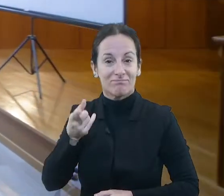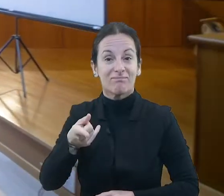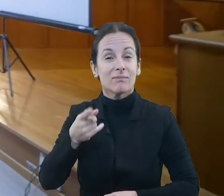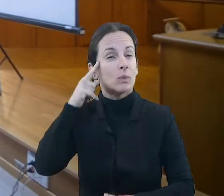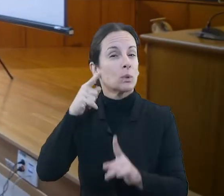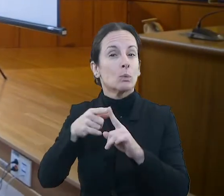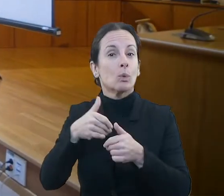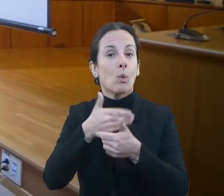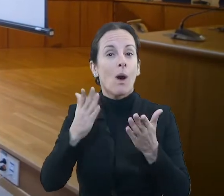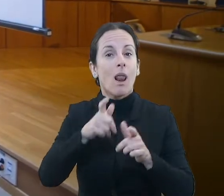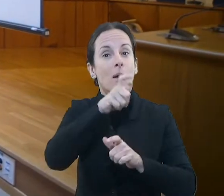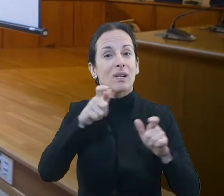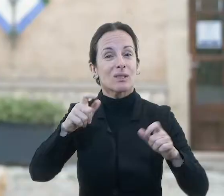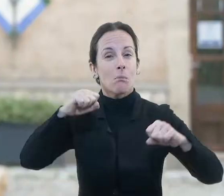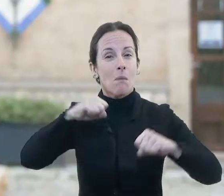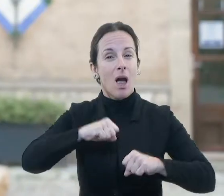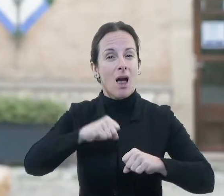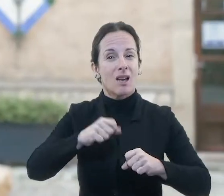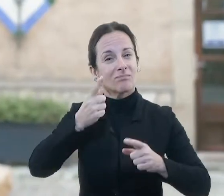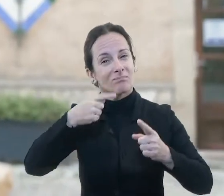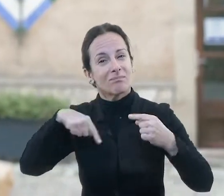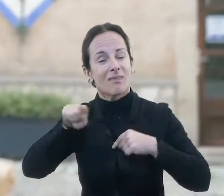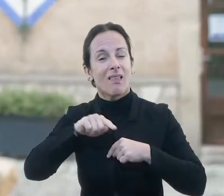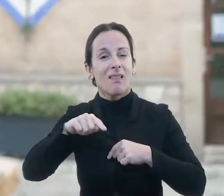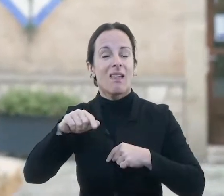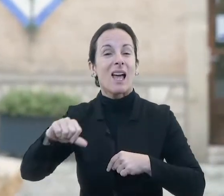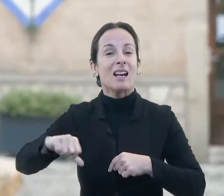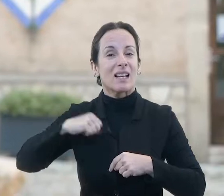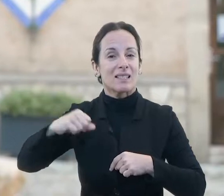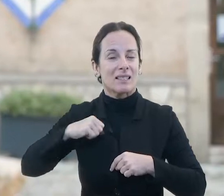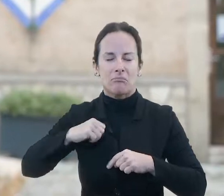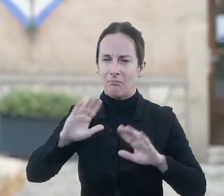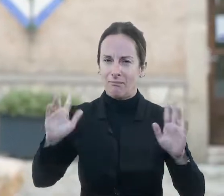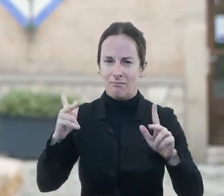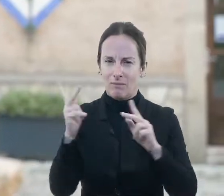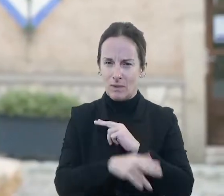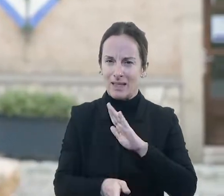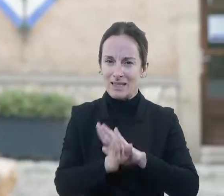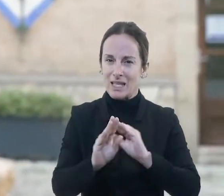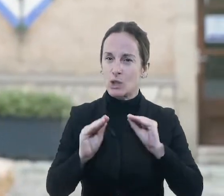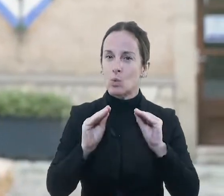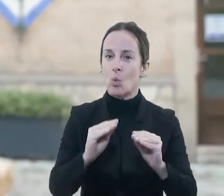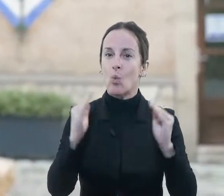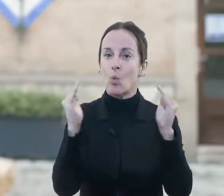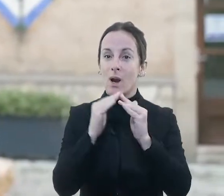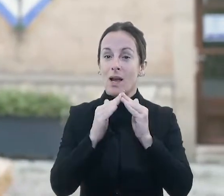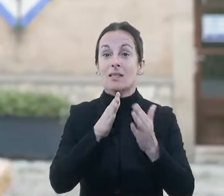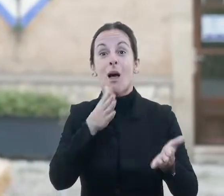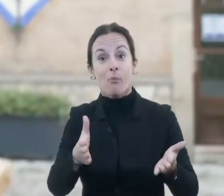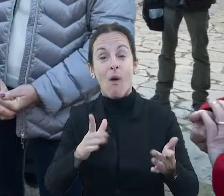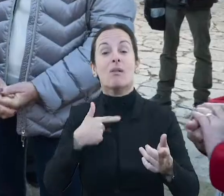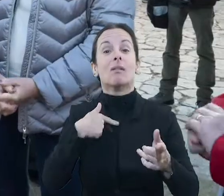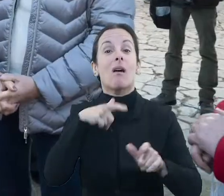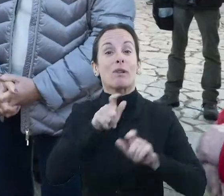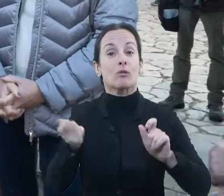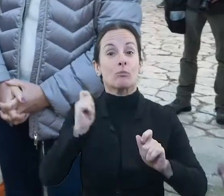d'amistats, familiar, i per tant puguem retreçar el màxim temps possible per anar a una residència. Evidentment són dos models que han de